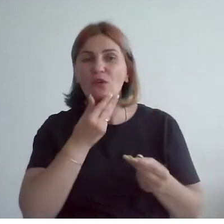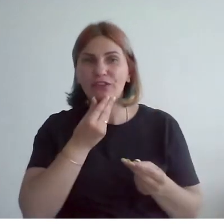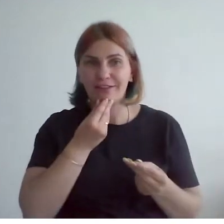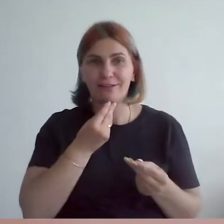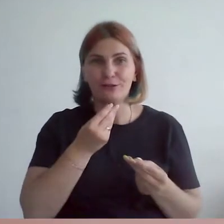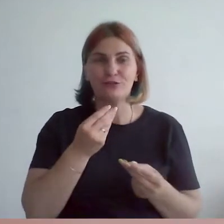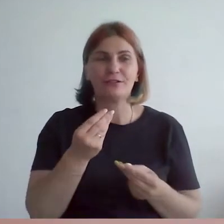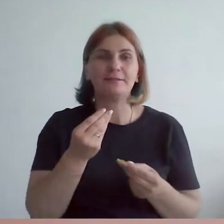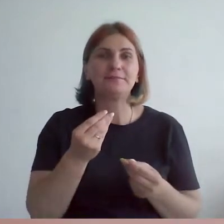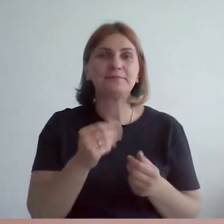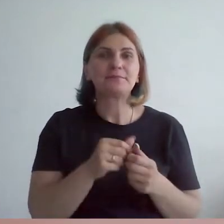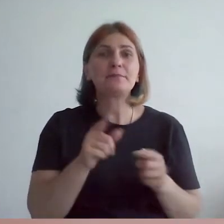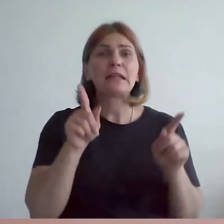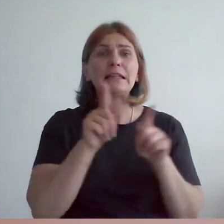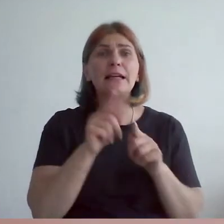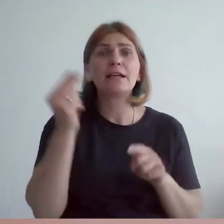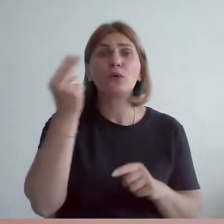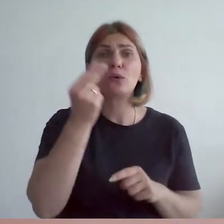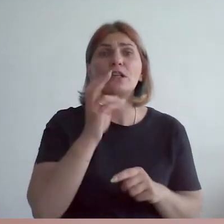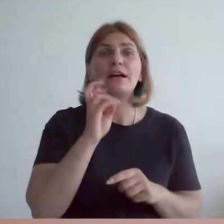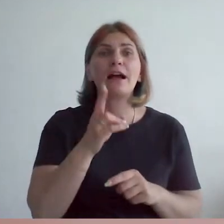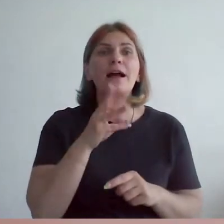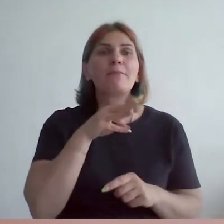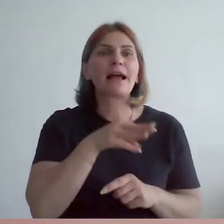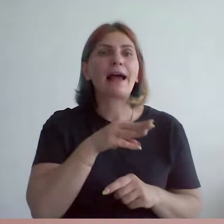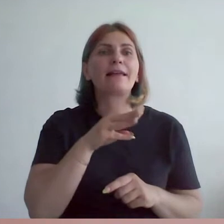говоря, такие художники, как Михаил Шемякин,